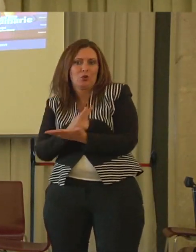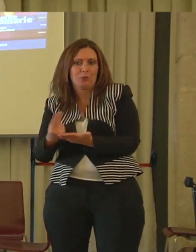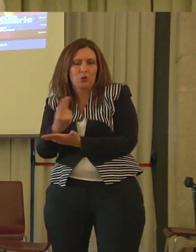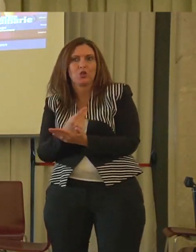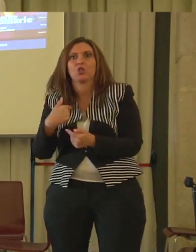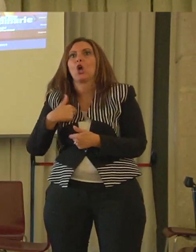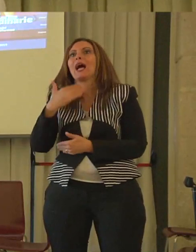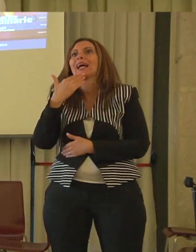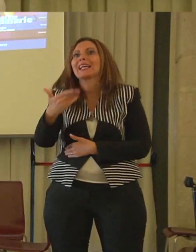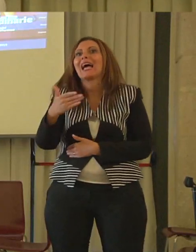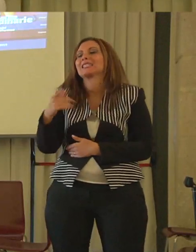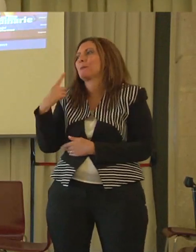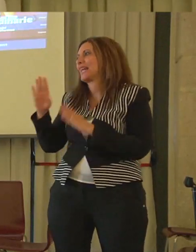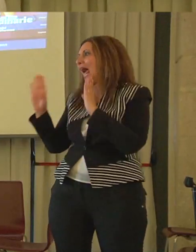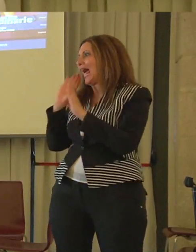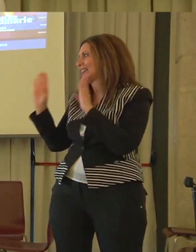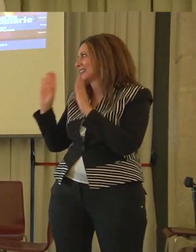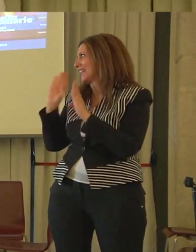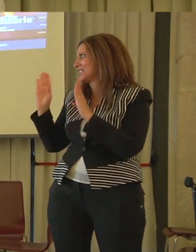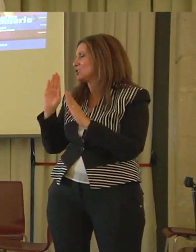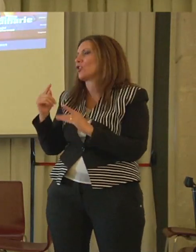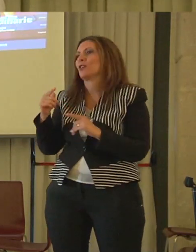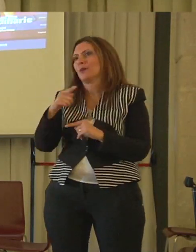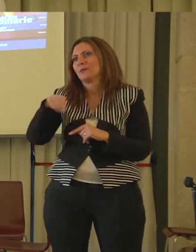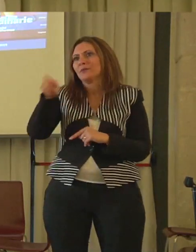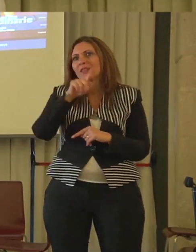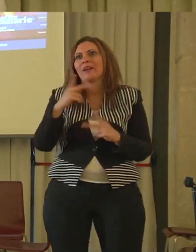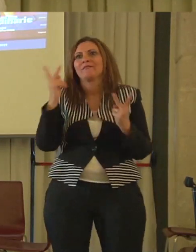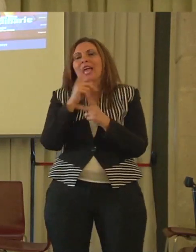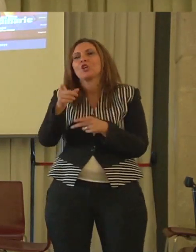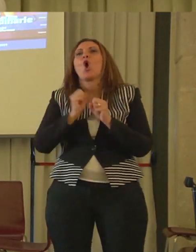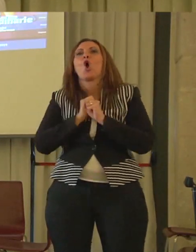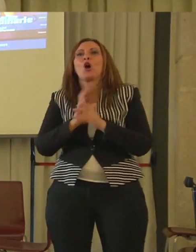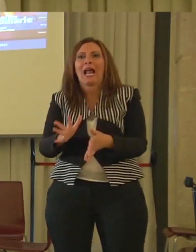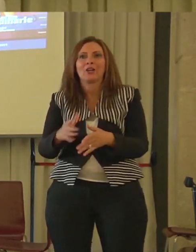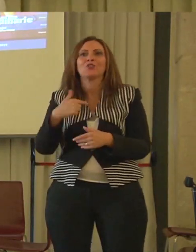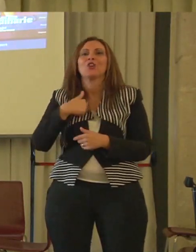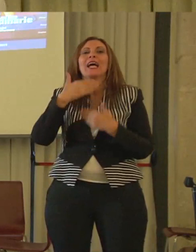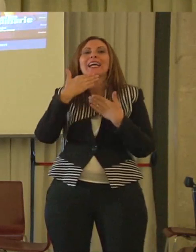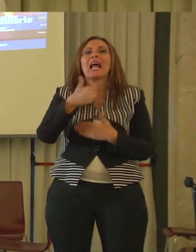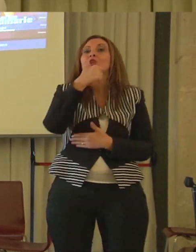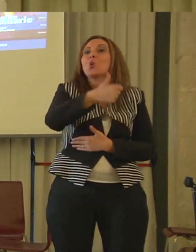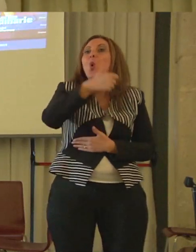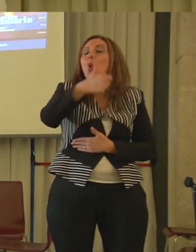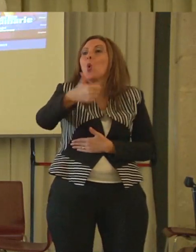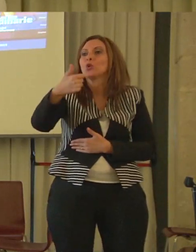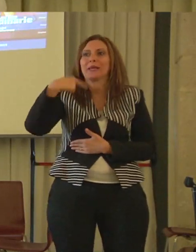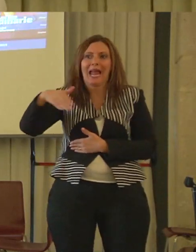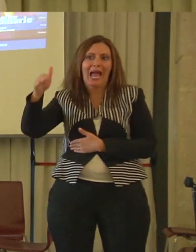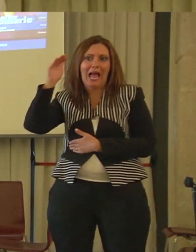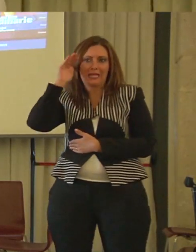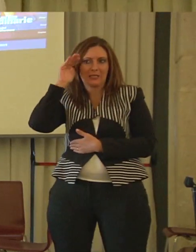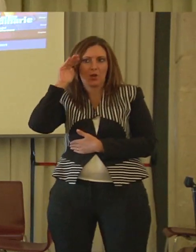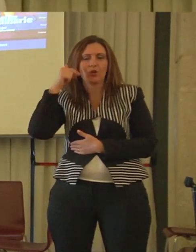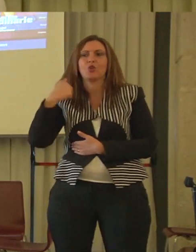per questa attenzione e ritengo che siete davvero coraggiosi. Quindi vi ringrazio ognuno di voi per avermi ascoltata. Io